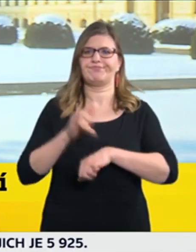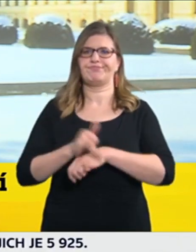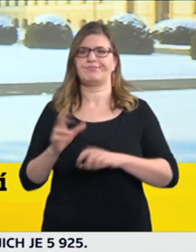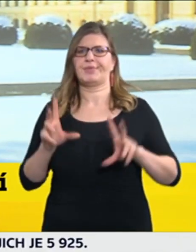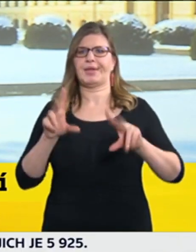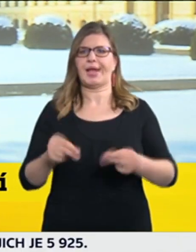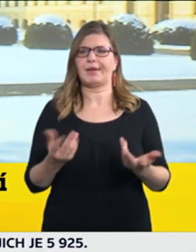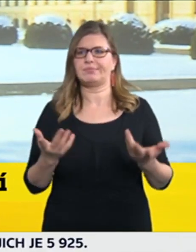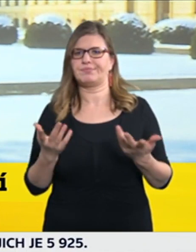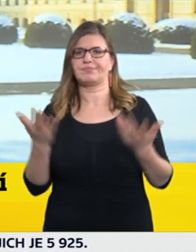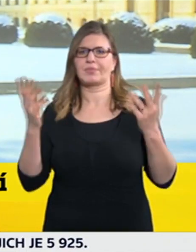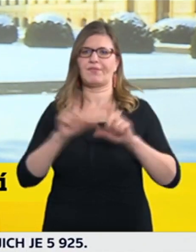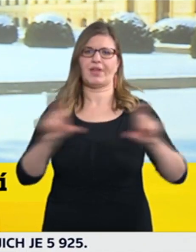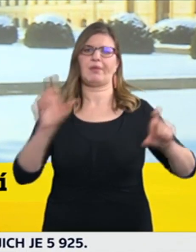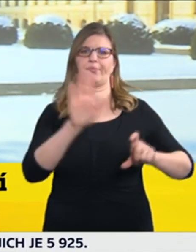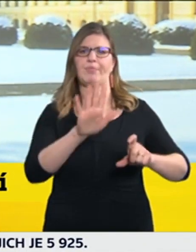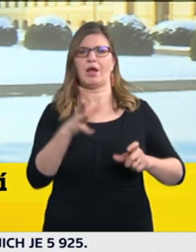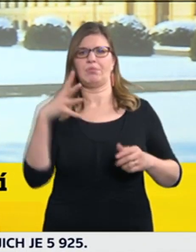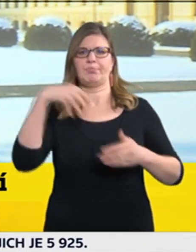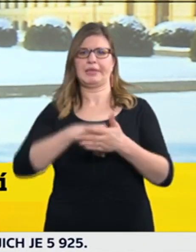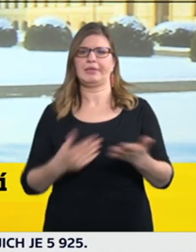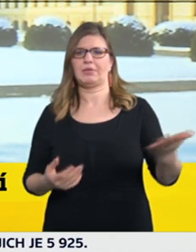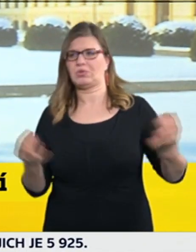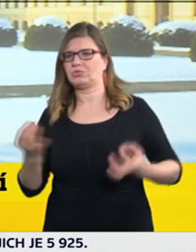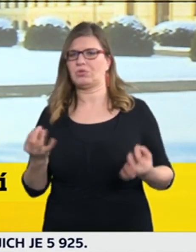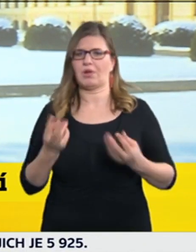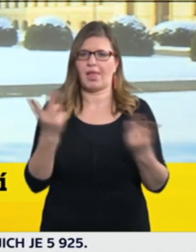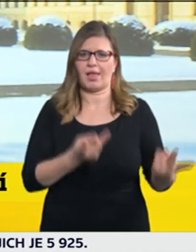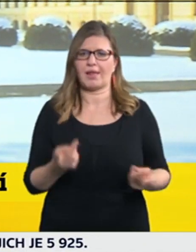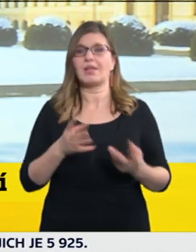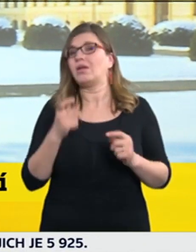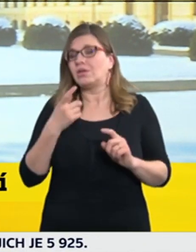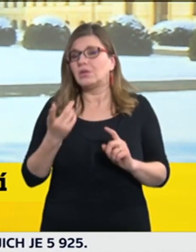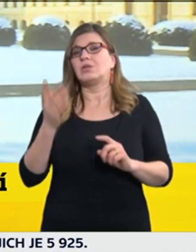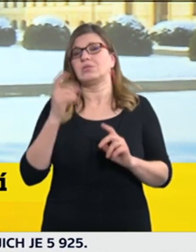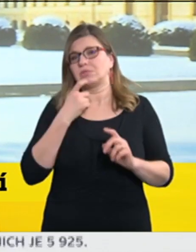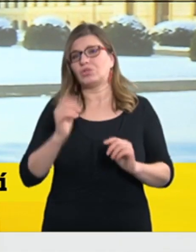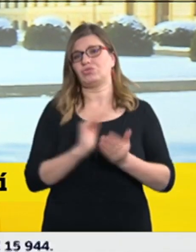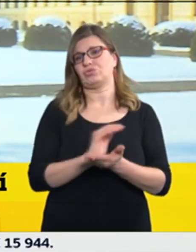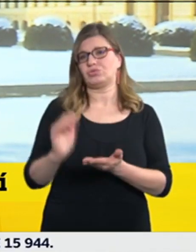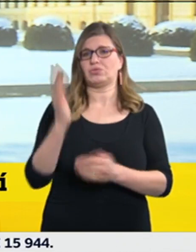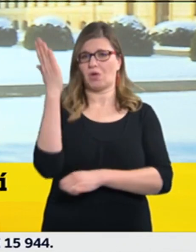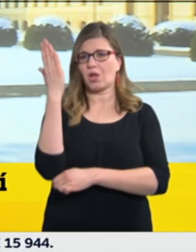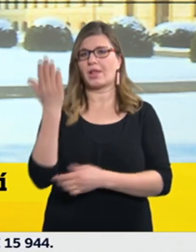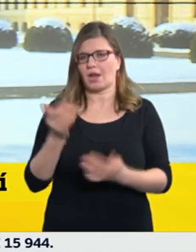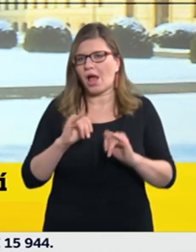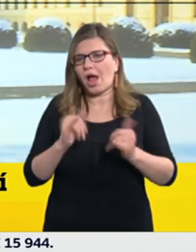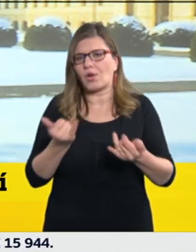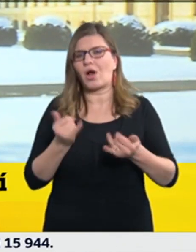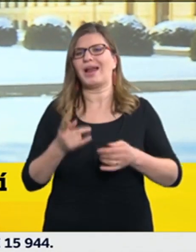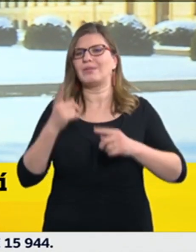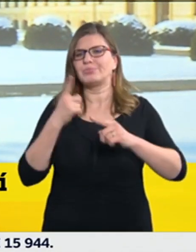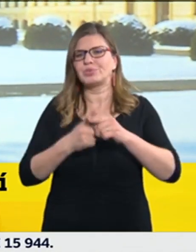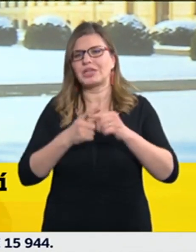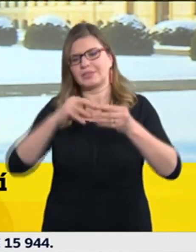ubytovnách nebo v podnikových bytech. Nicméně dopřesnili jsme to tak, aby tam nemohlo docházet k většímu